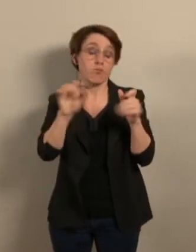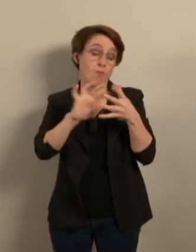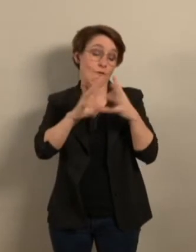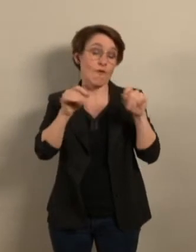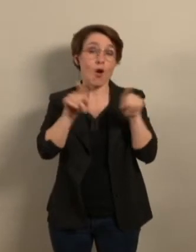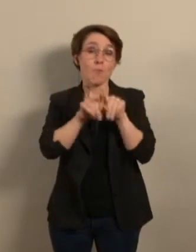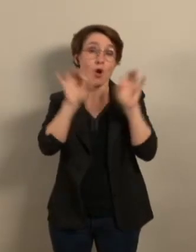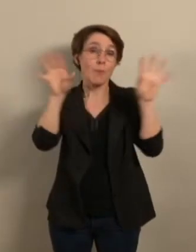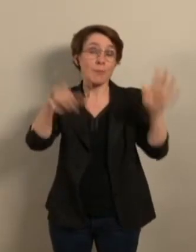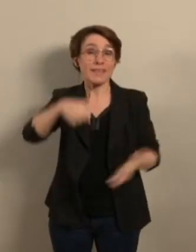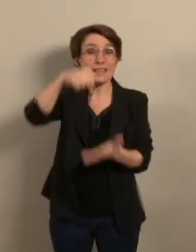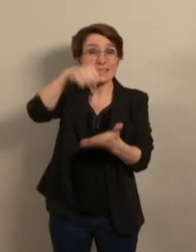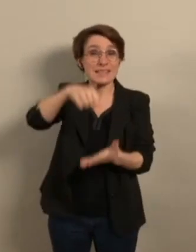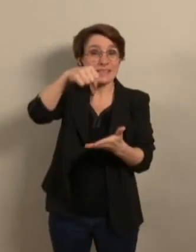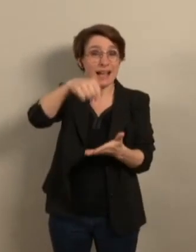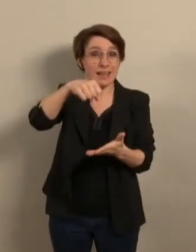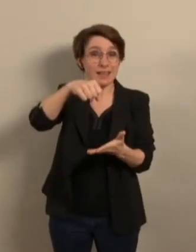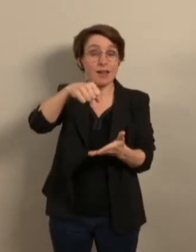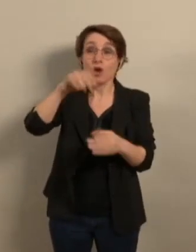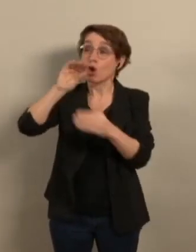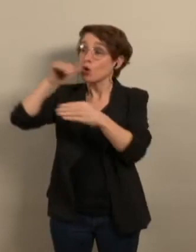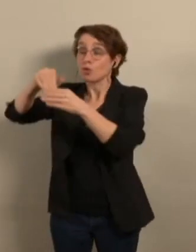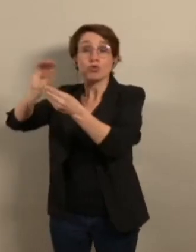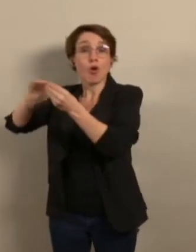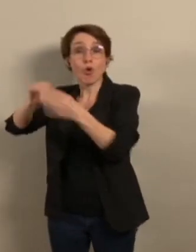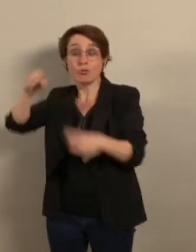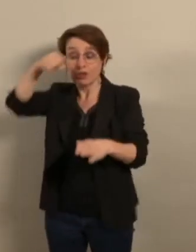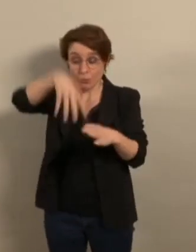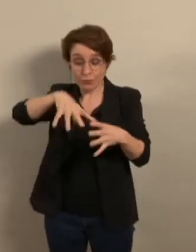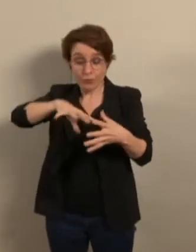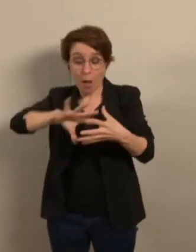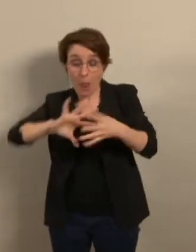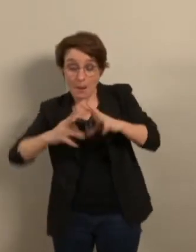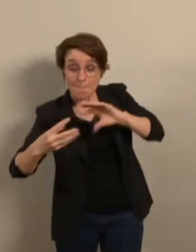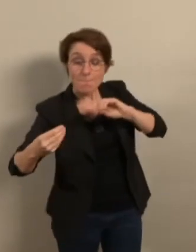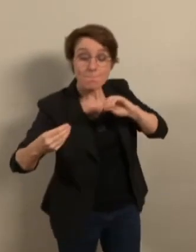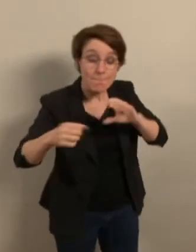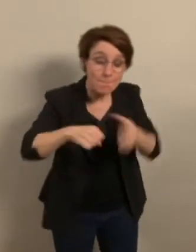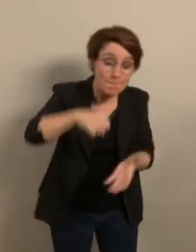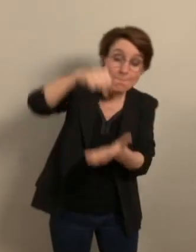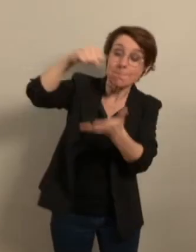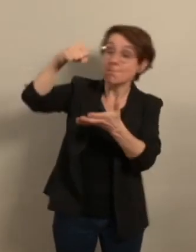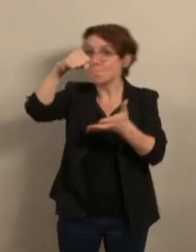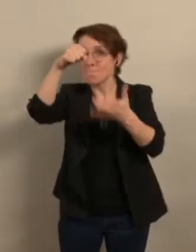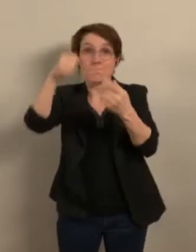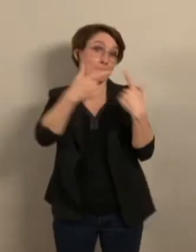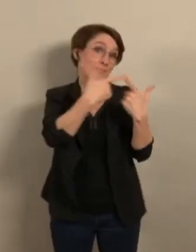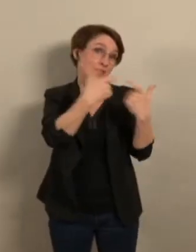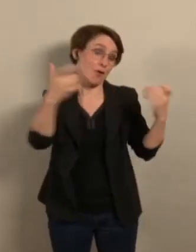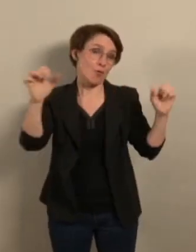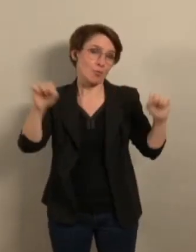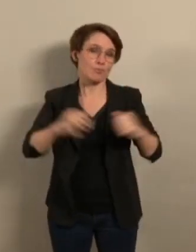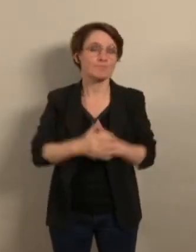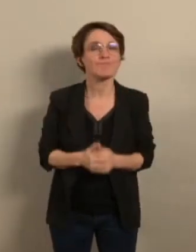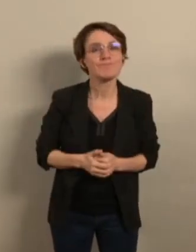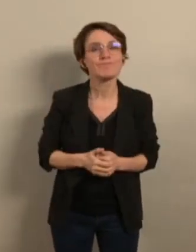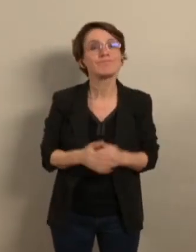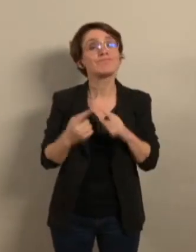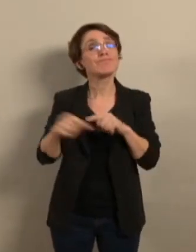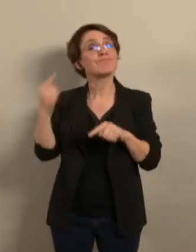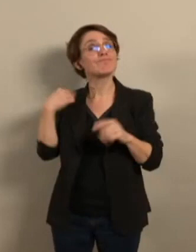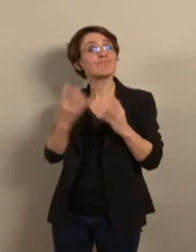Avec votre fumeuse accélération des transitions que vous nous avez déjà servi lors du précédent conseil municipal,